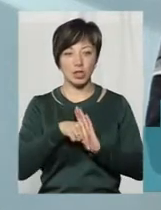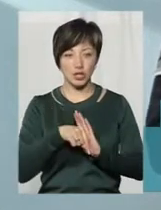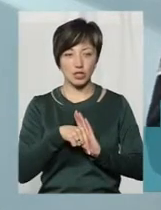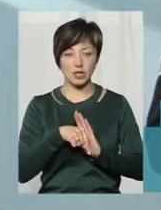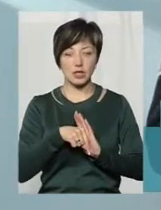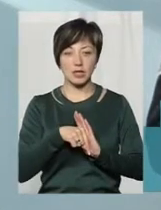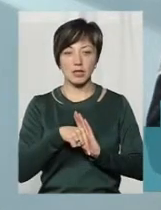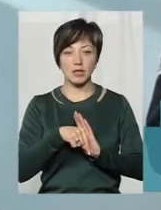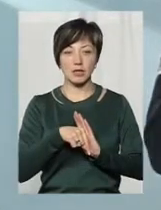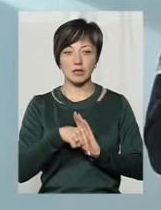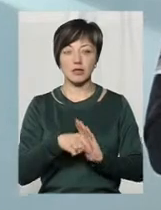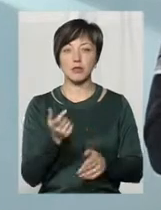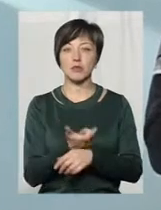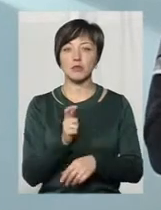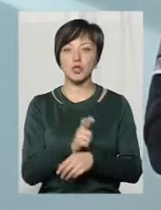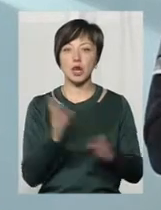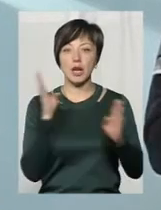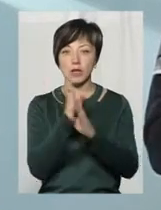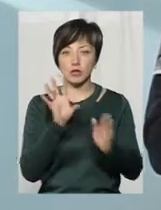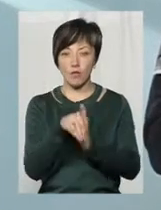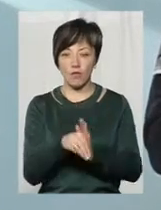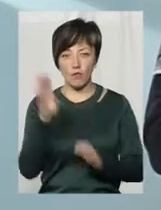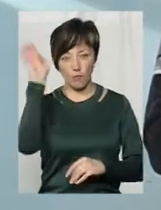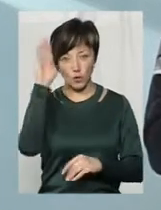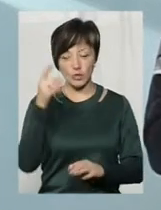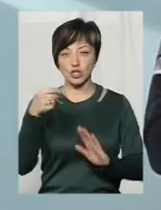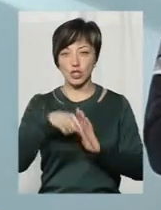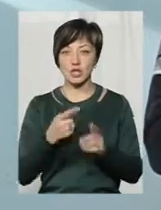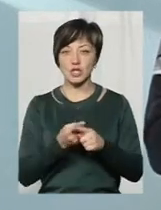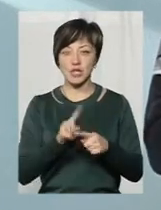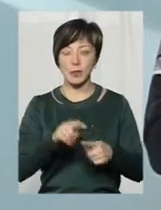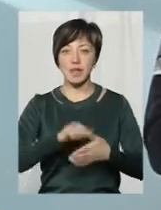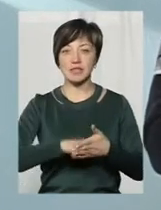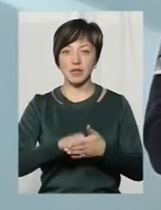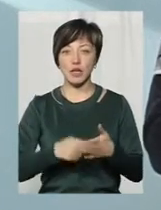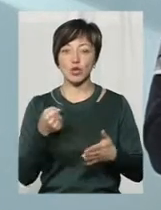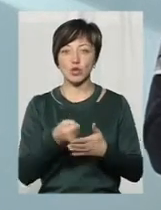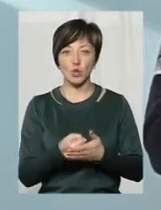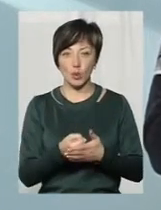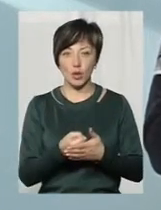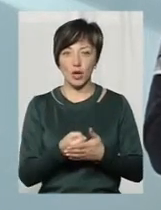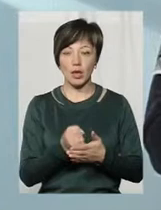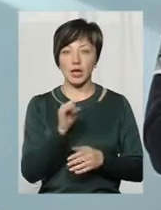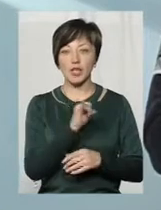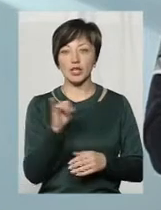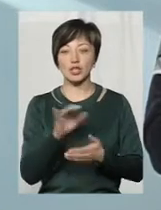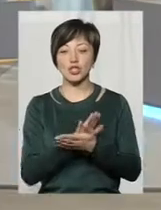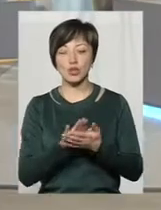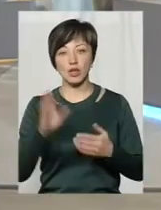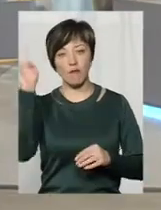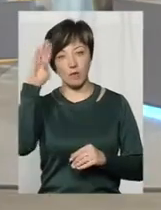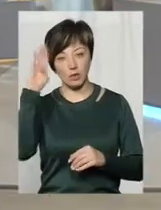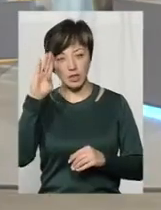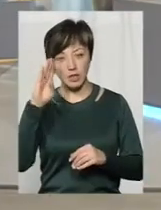більше кисню в воді, а значить це призведе до її чистоти води